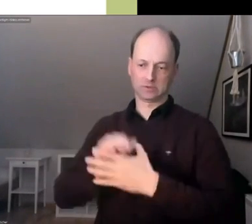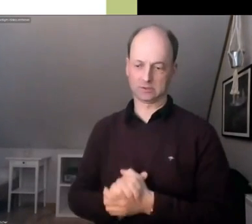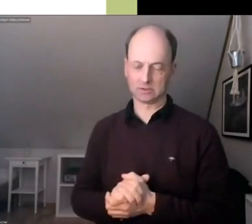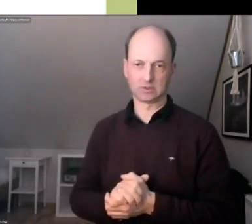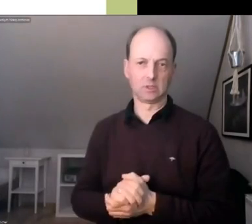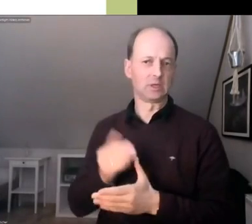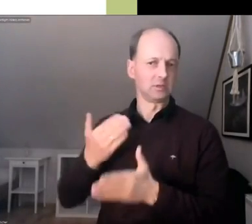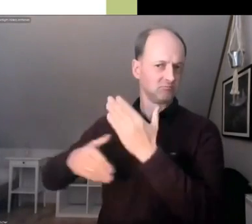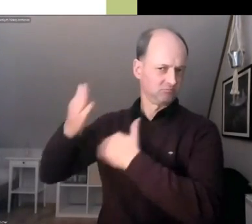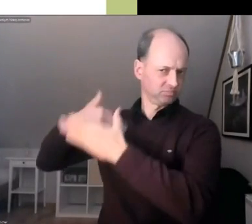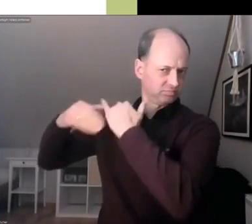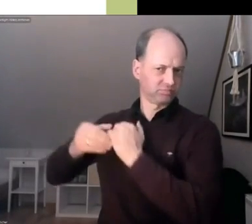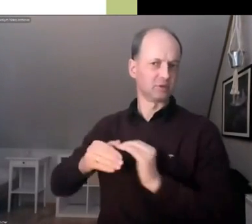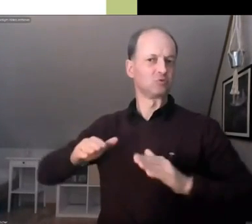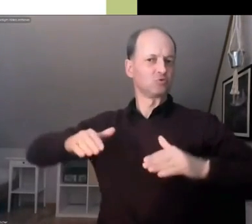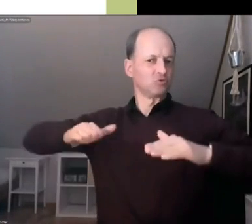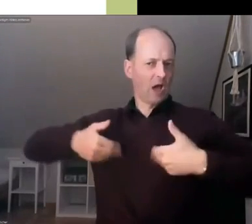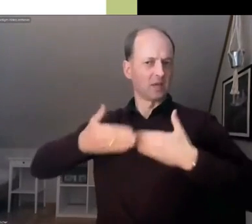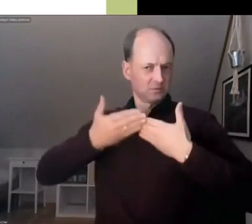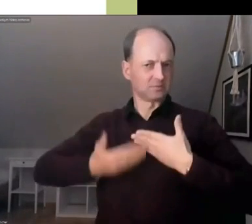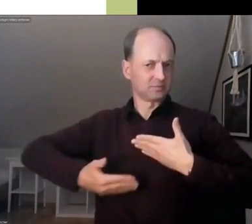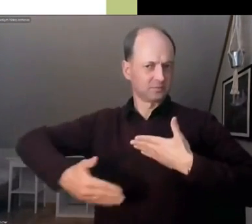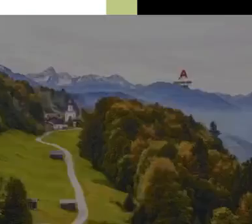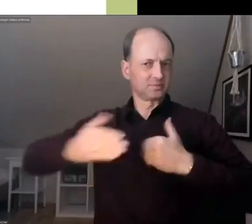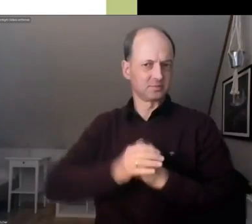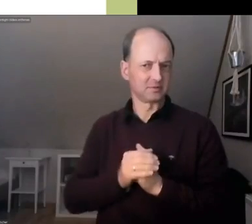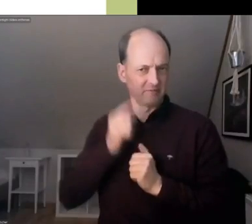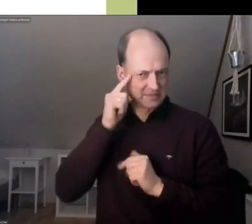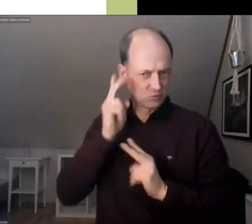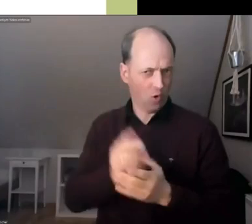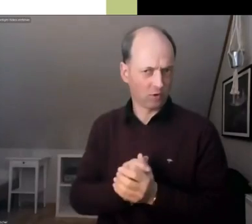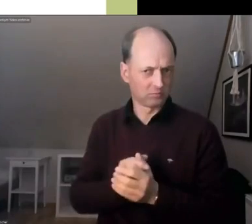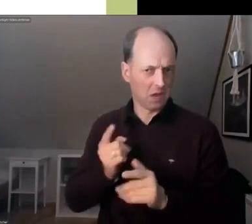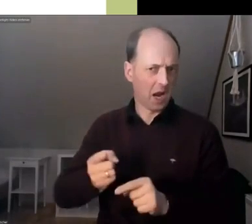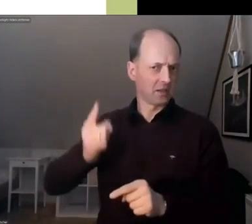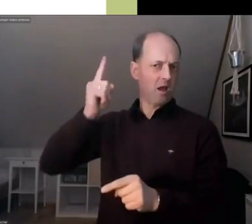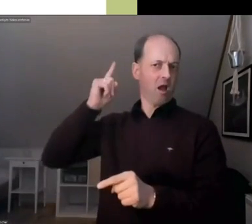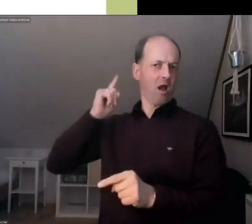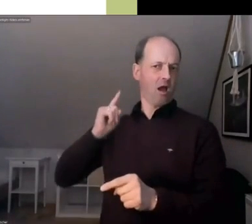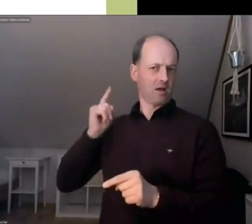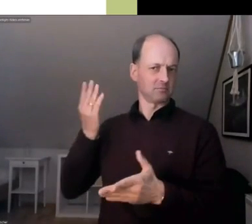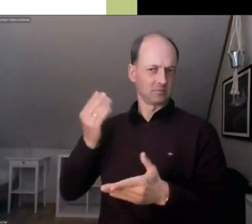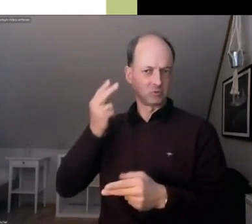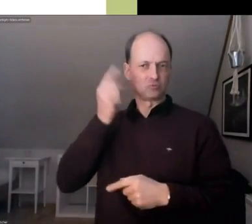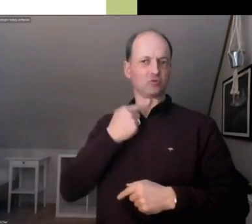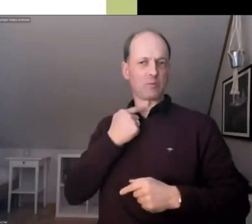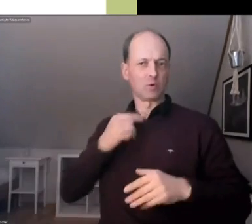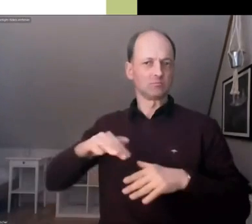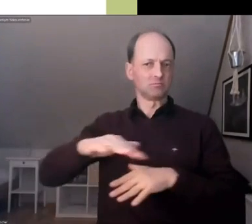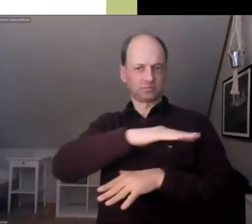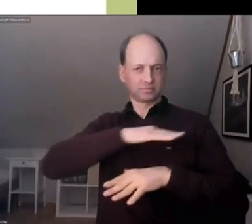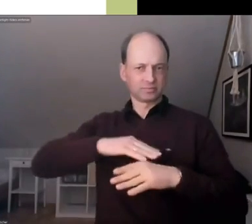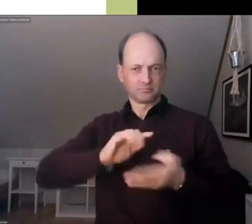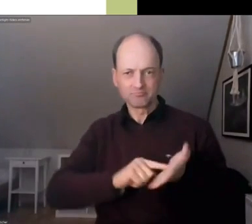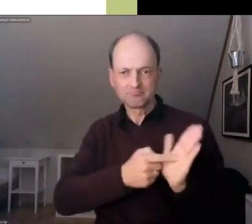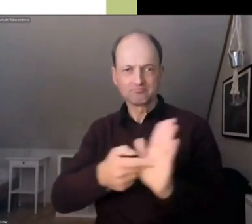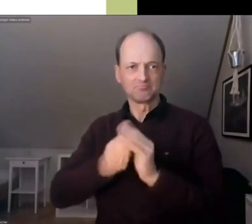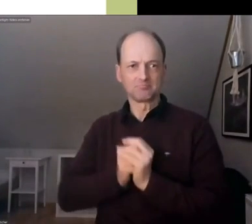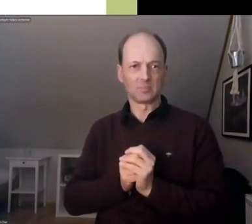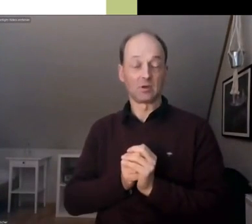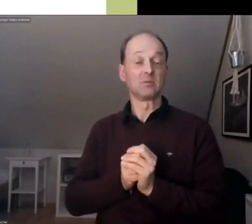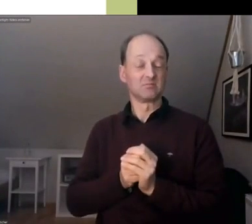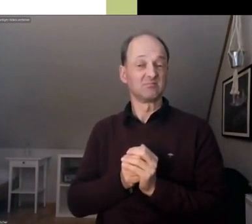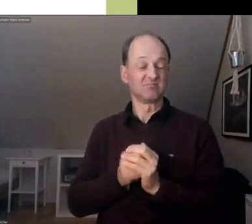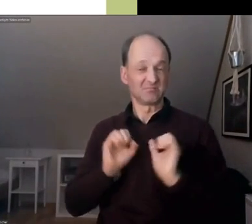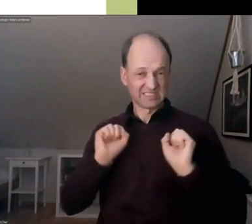Erinnerungen. Ich ruf euch mal die Stimmung vor einem Jahr noch mal ins Gedächtnis. Der Erfolg der Klimabewegung war enorm. Der